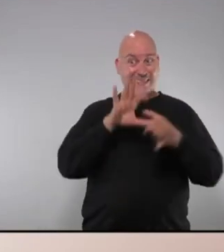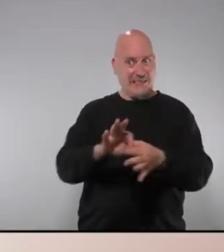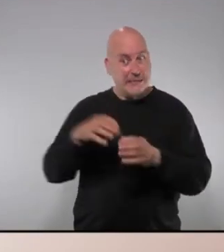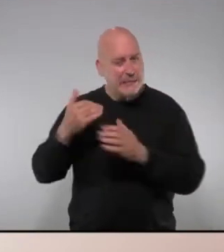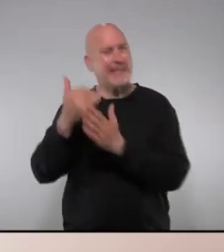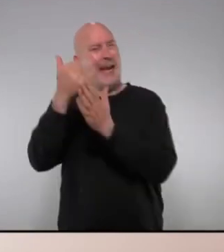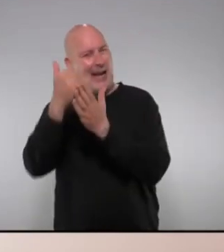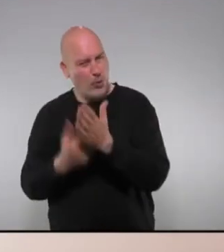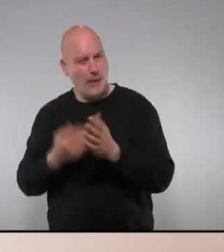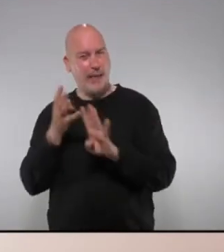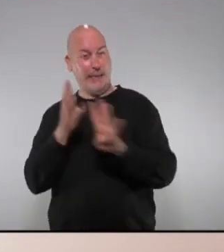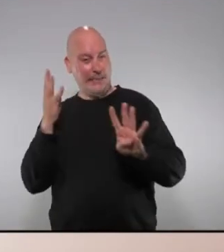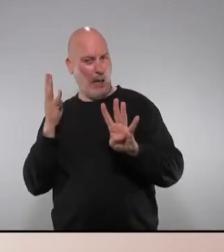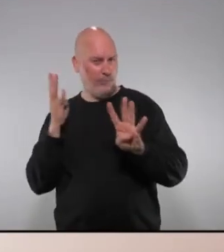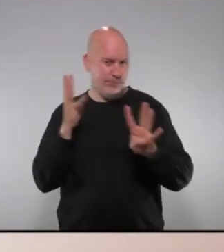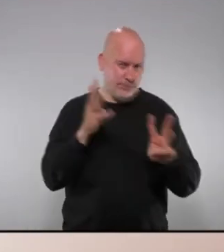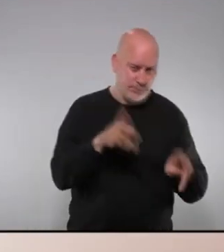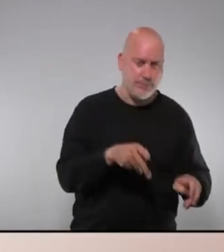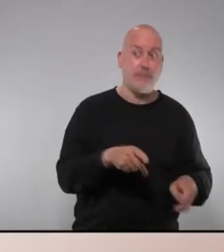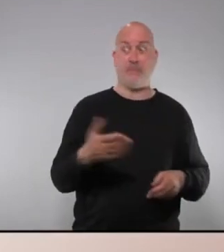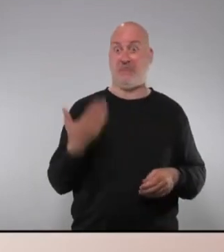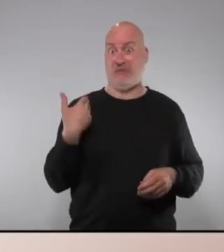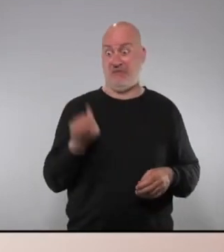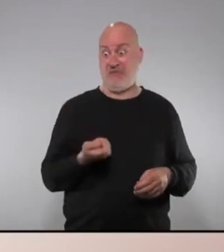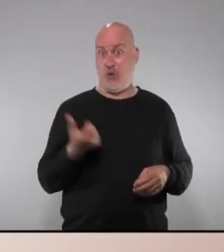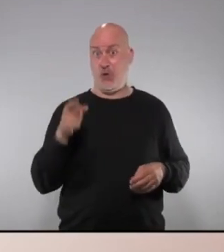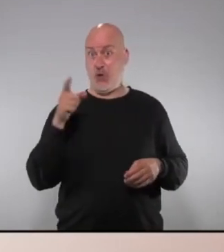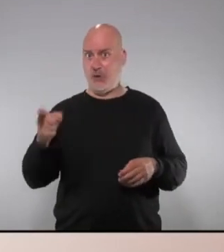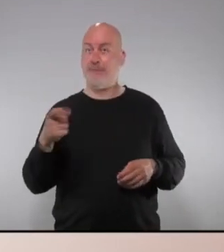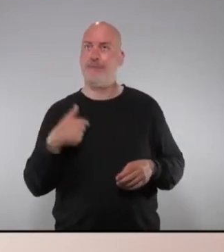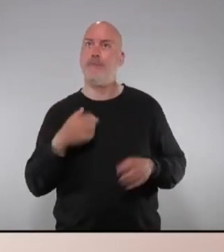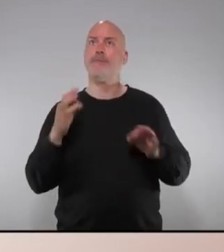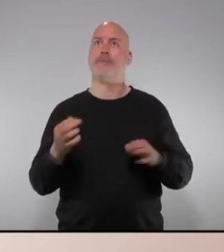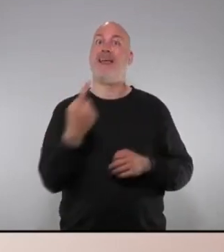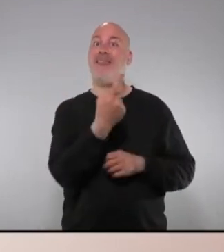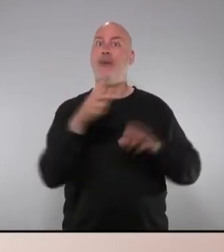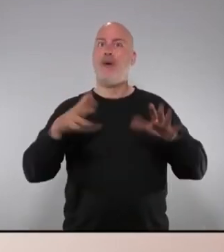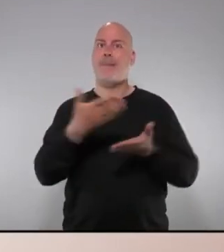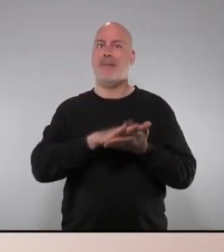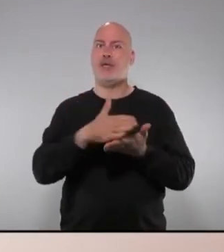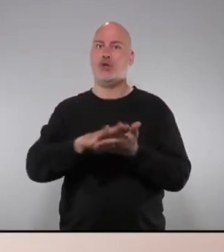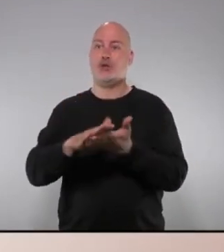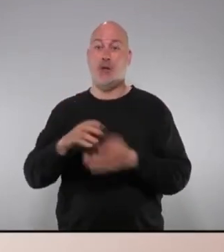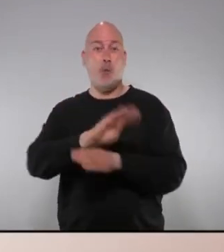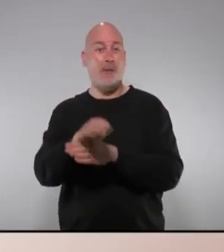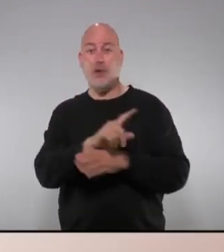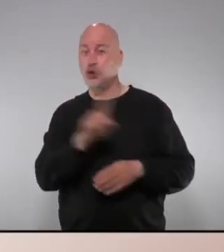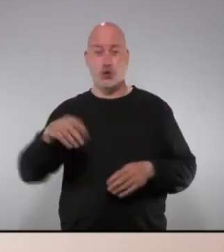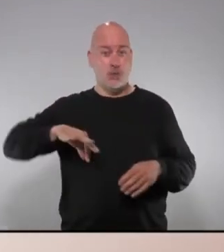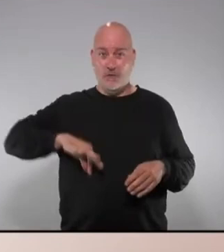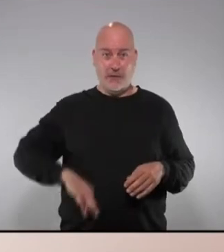aquestes llistes d'espera ara no fa massa per exemple vam acabar amb la suspensió dels 18 mesos dels cuidadors no professionals per tant